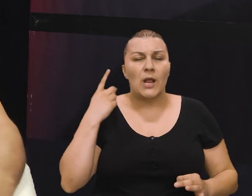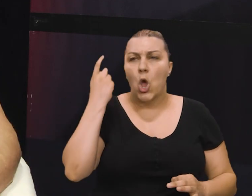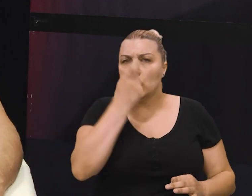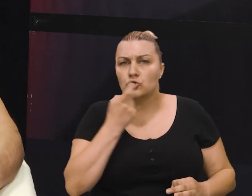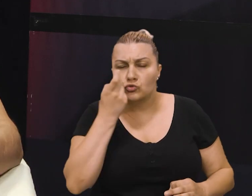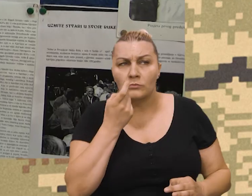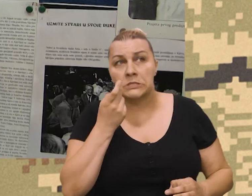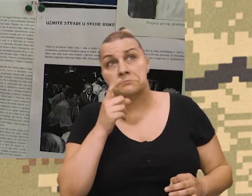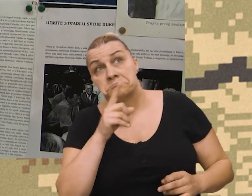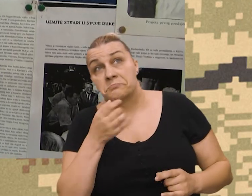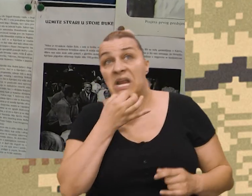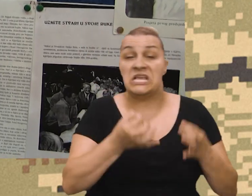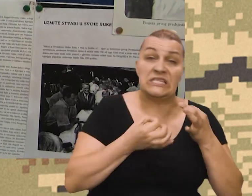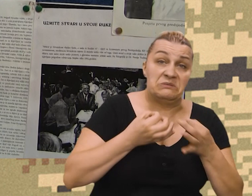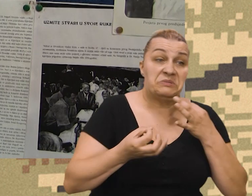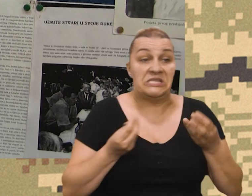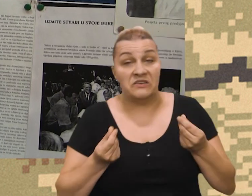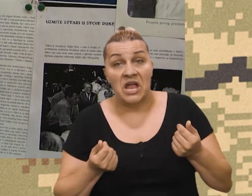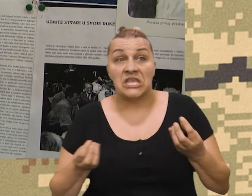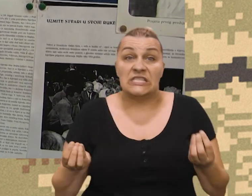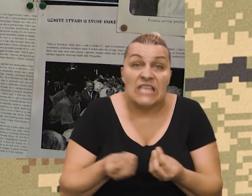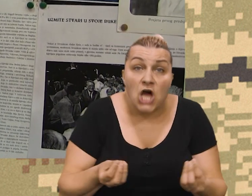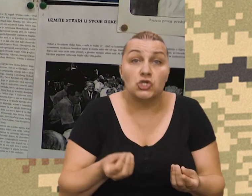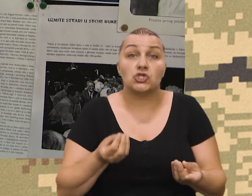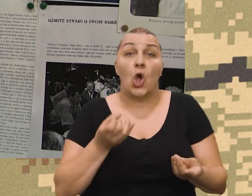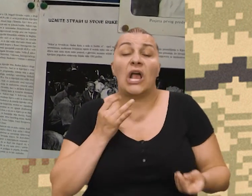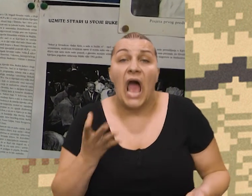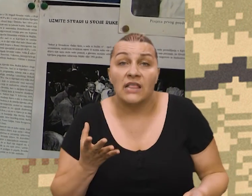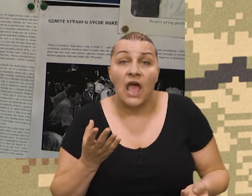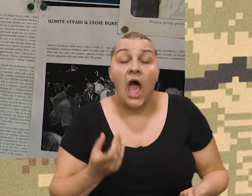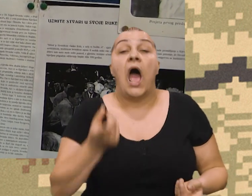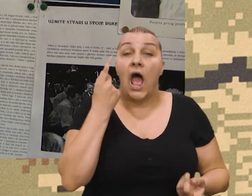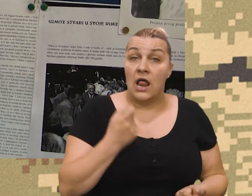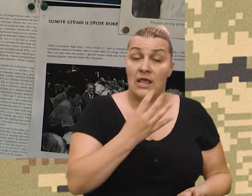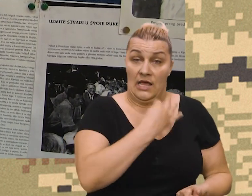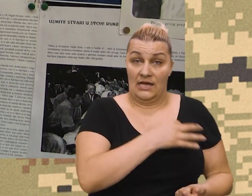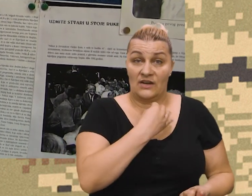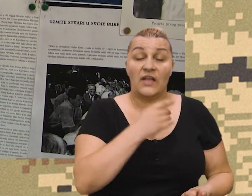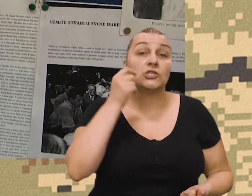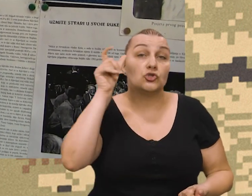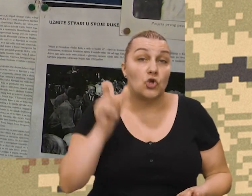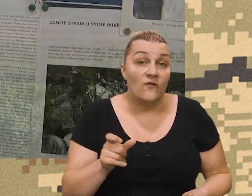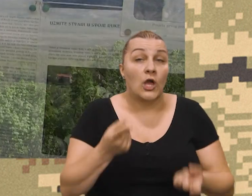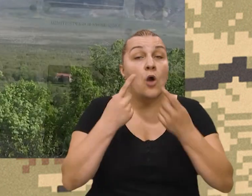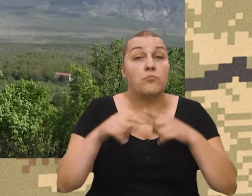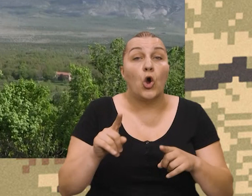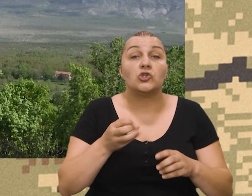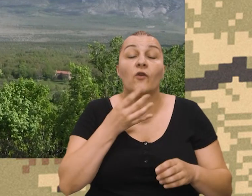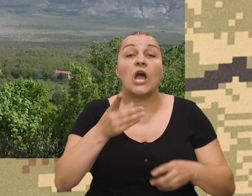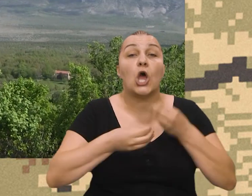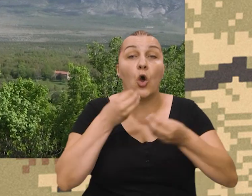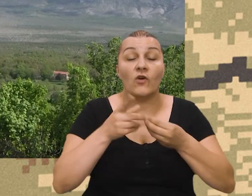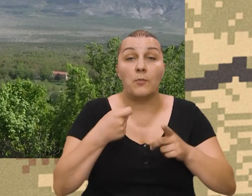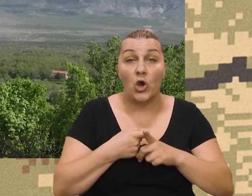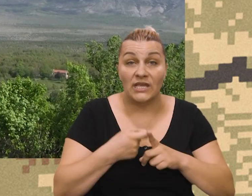bilo sumnji i da je bilo preispitivanja zašto, kada i tako dalje. Međutim, hrvatski čovjek, osobito kad